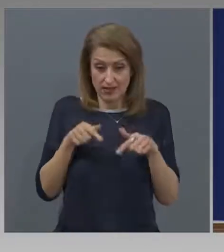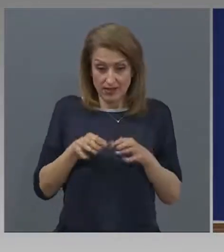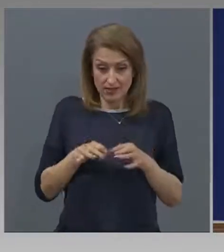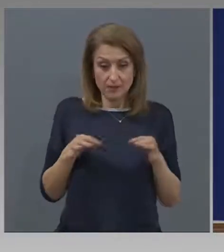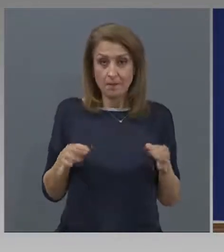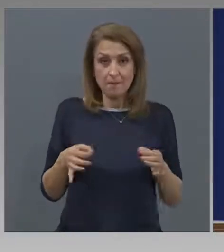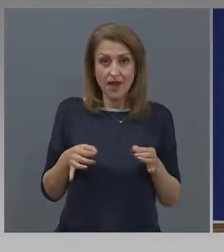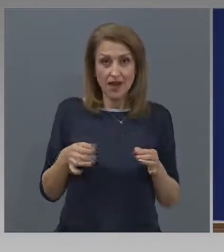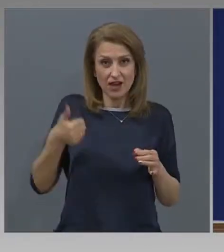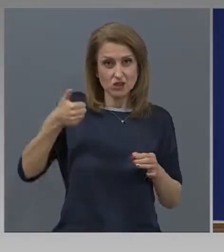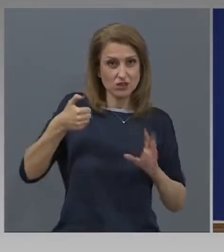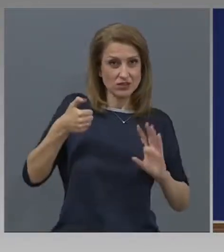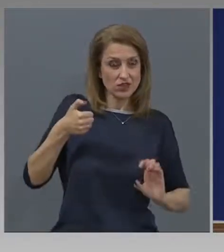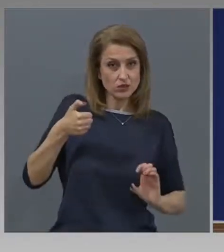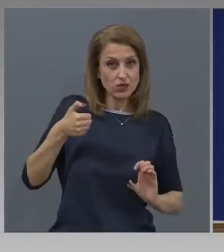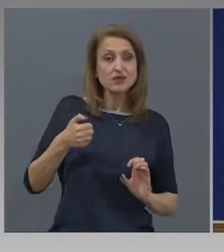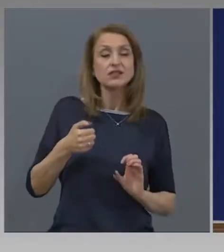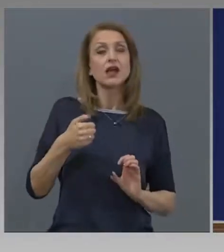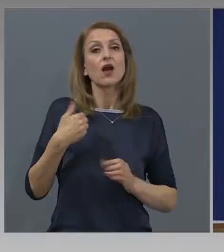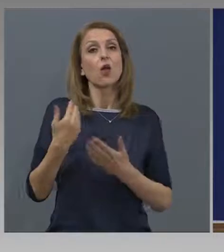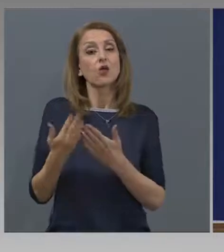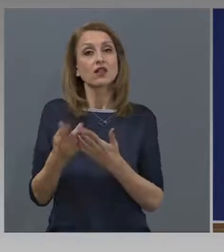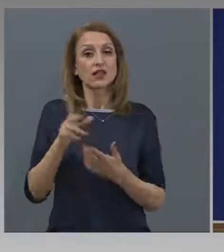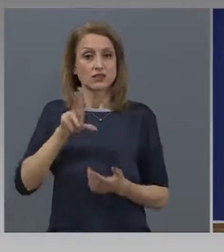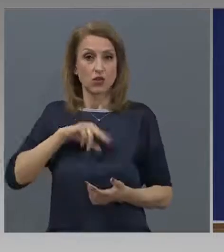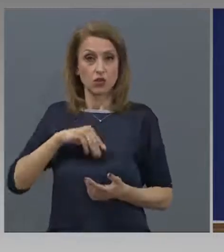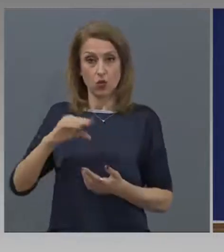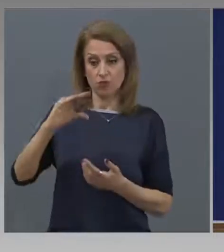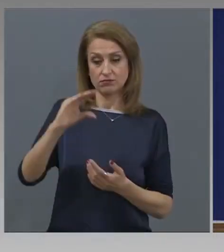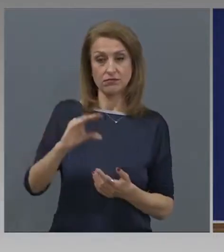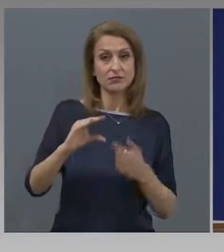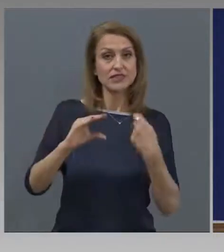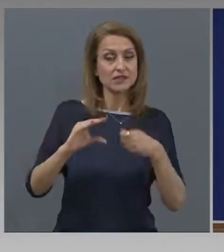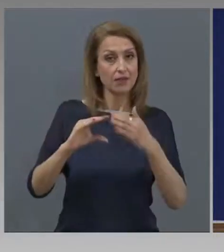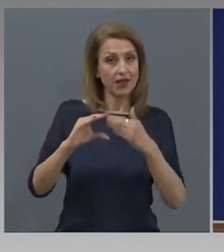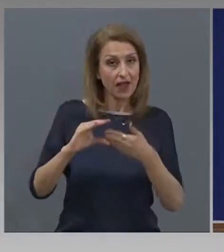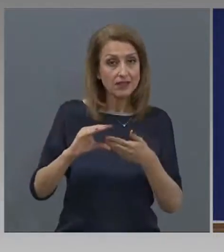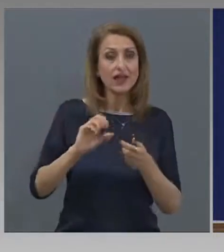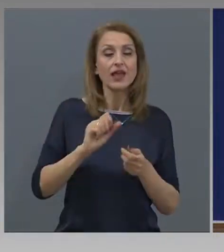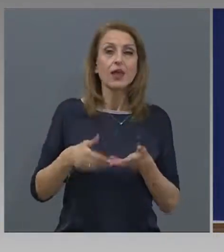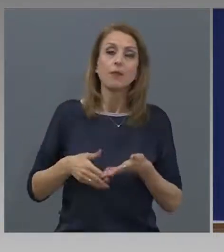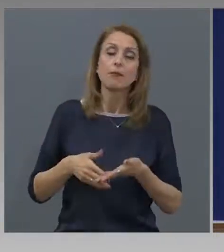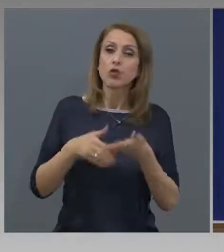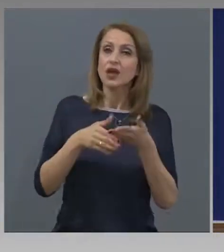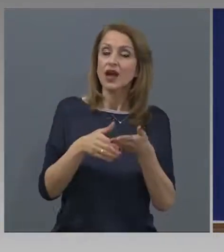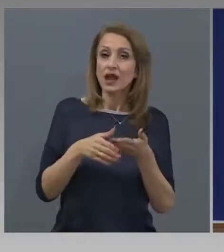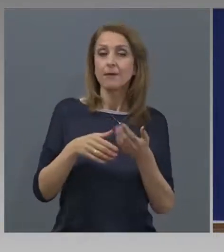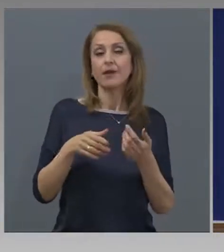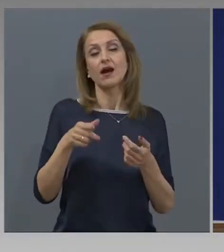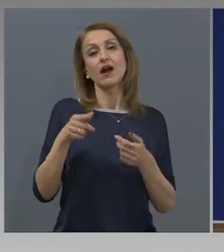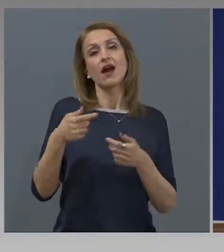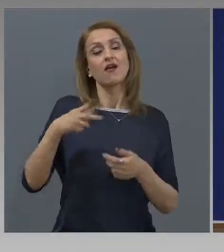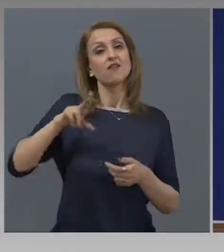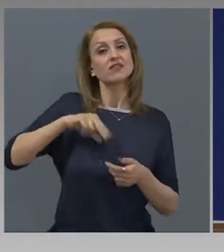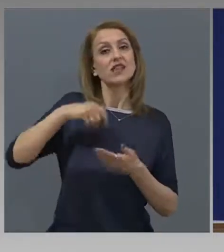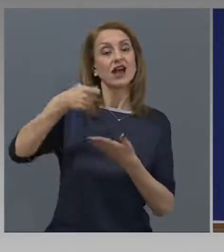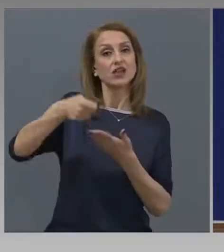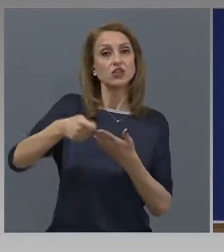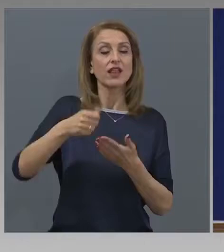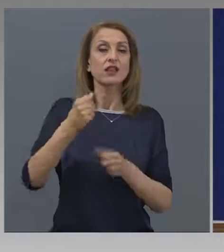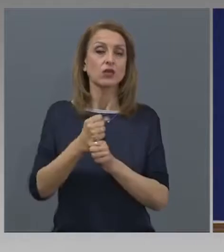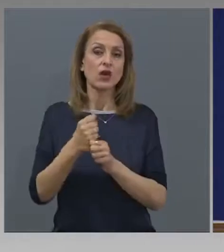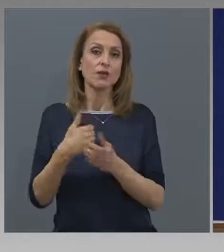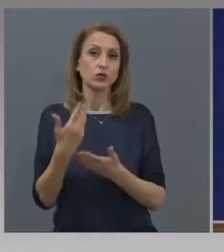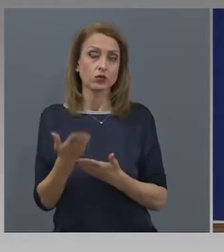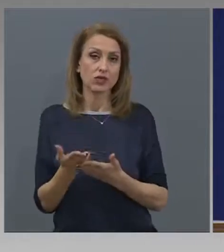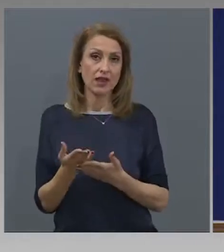случая се отнася до възнаграждението на работодателите и подкрепя възнаграждението на работодателите. Не съм съгласна,